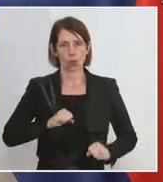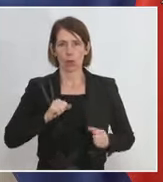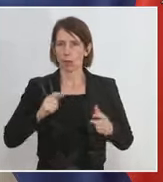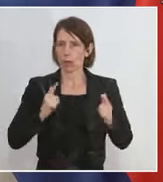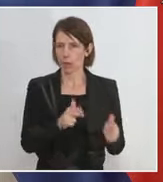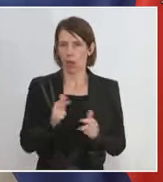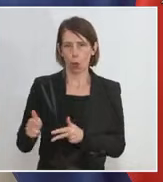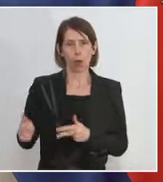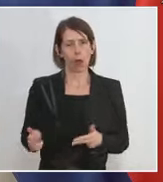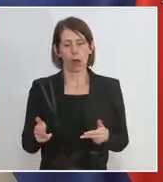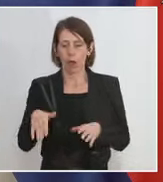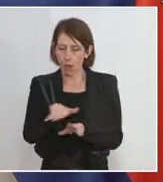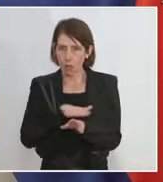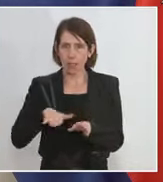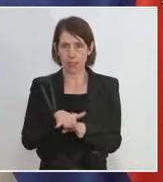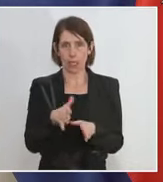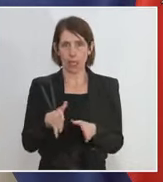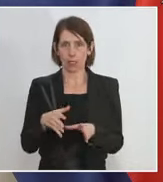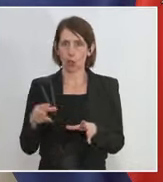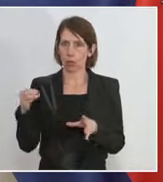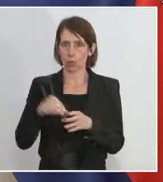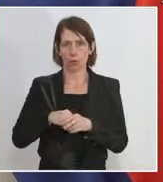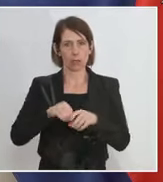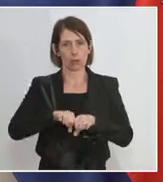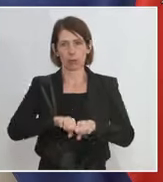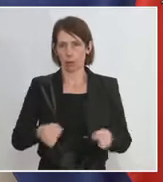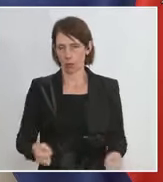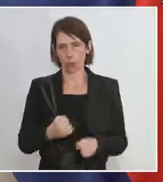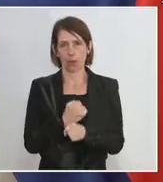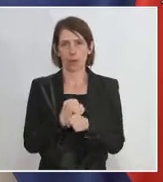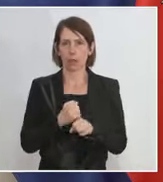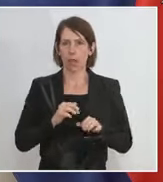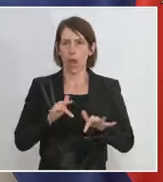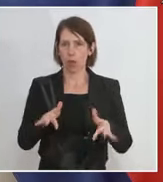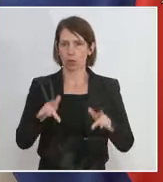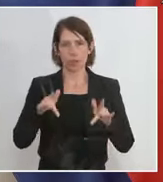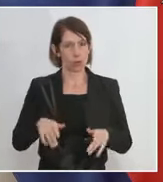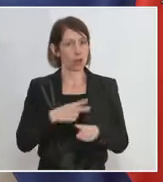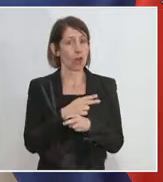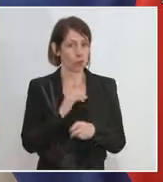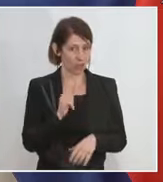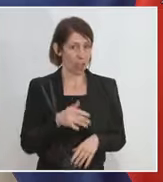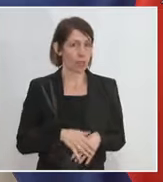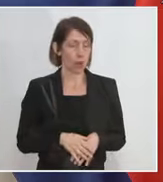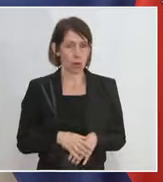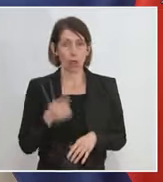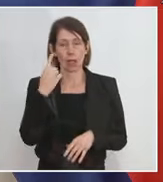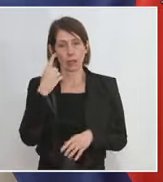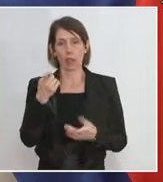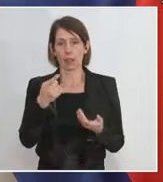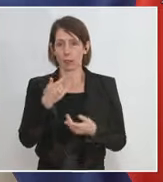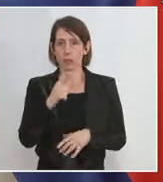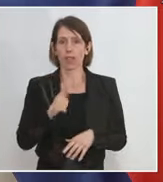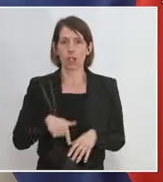der nicht nur die ganze Region mit sich mitgerissen hat, sondern wirklich doch massive Auswirkungen bei uns in Österreich hatte. Denken wir nur an die Migrationskrise 2015,